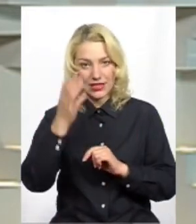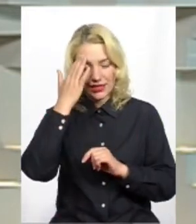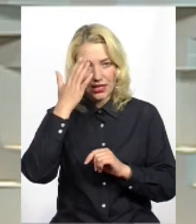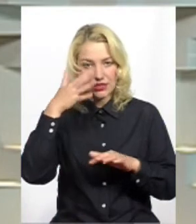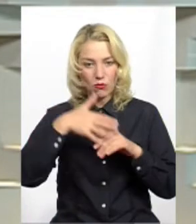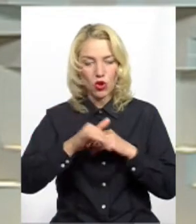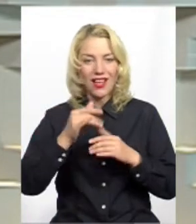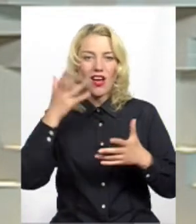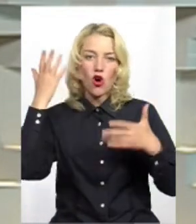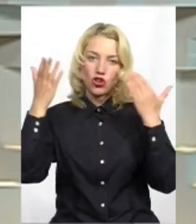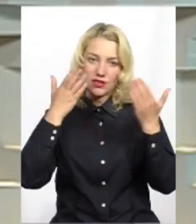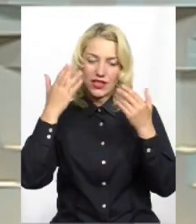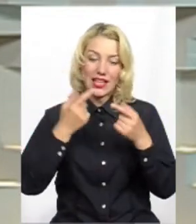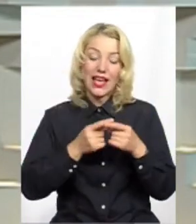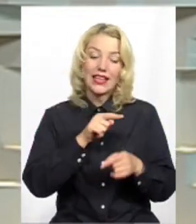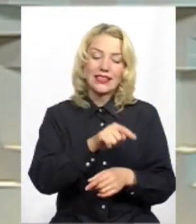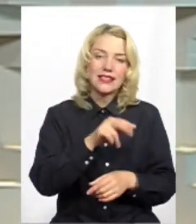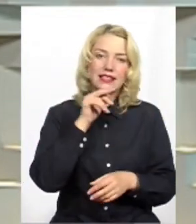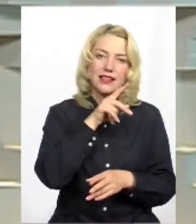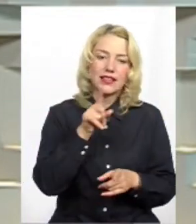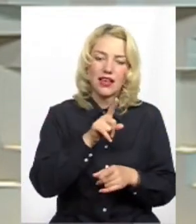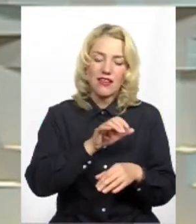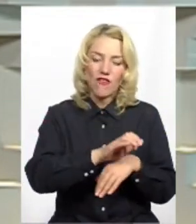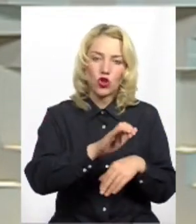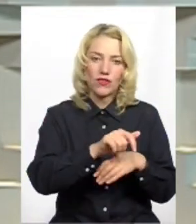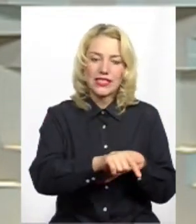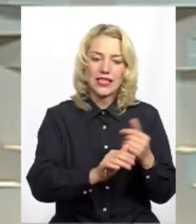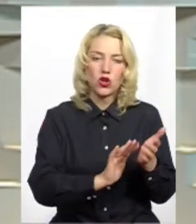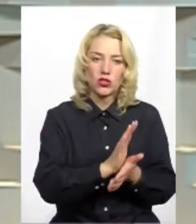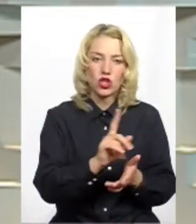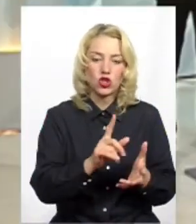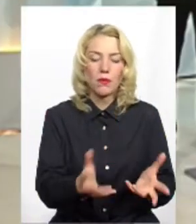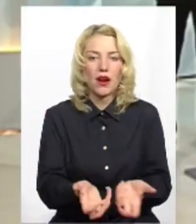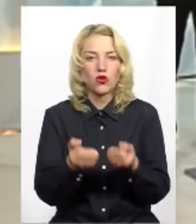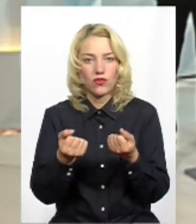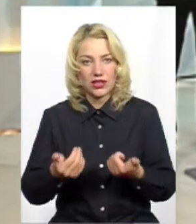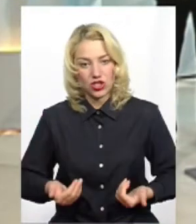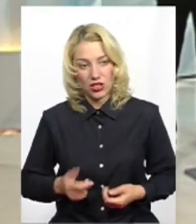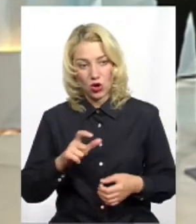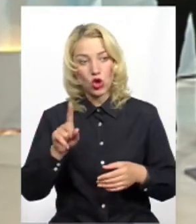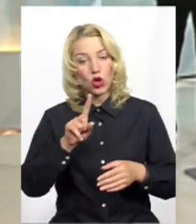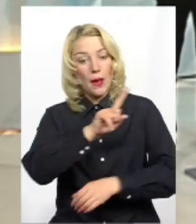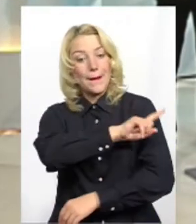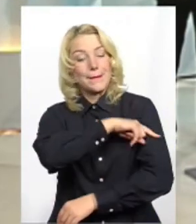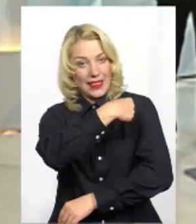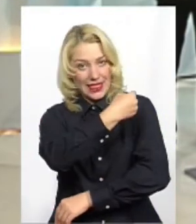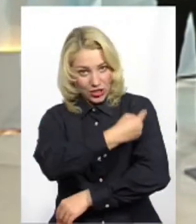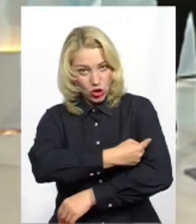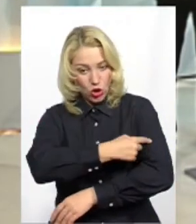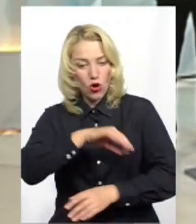і ті ліки, які виготовляються з цієї рослини, для того, щоб рятувати життя людей. Тому що стосується медичного